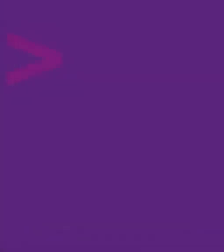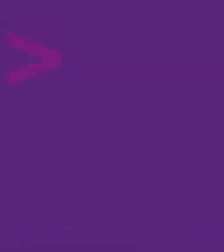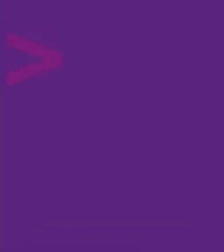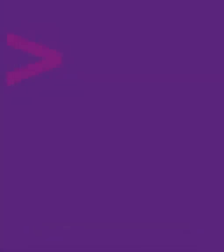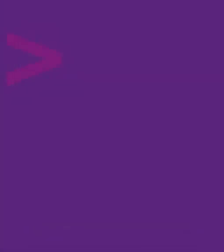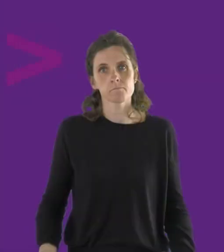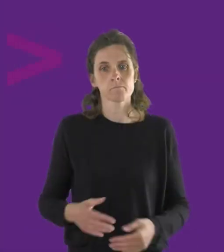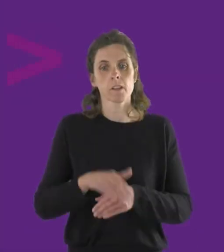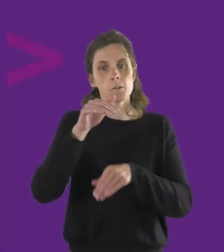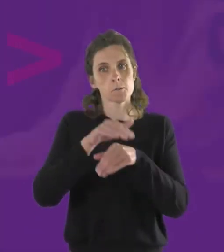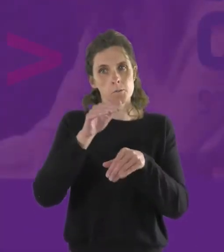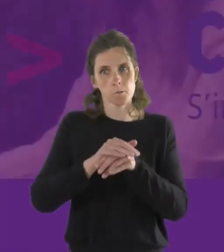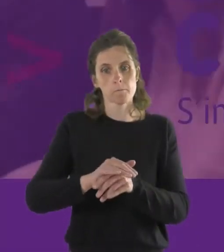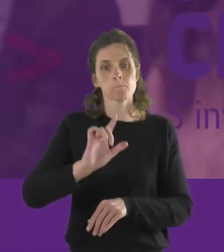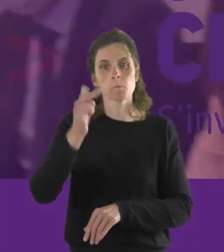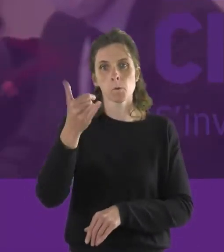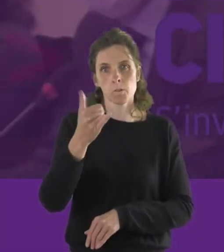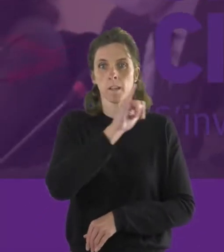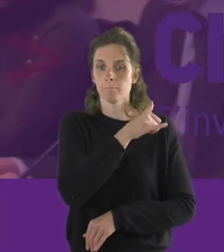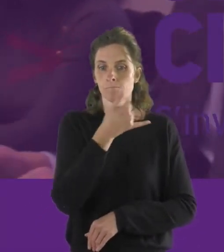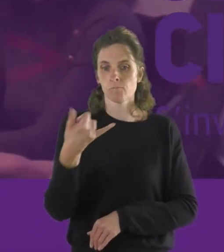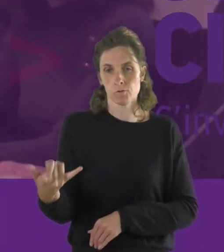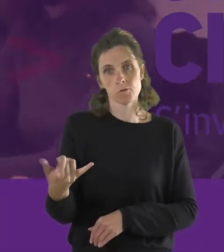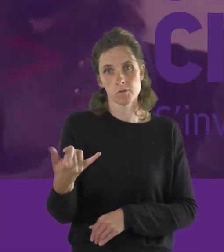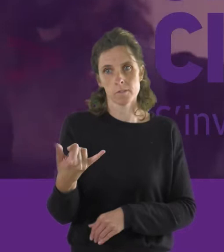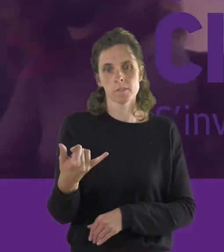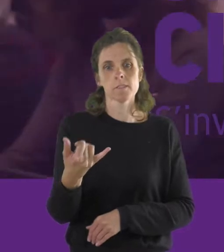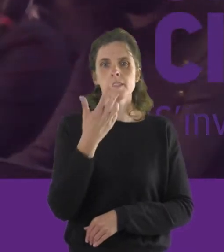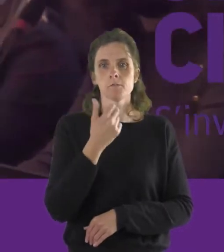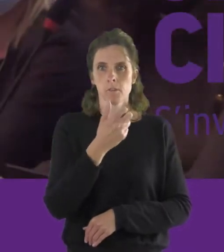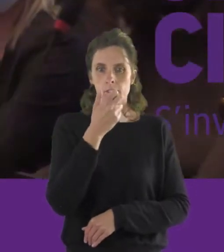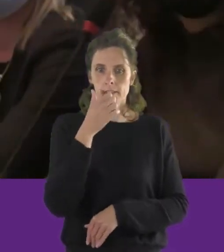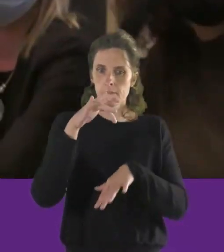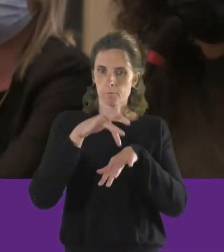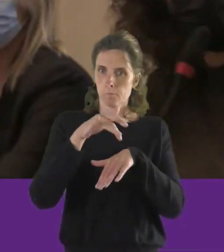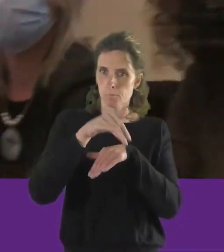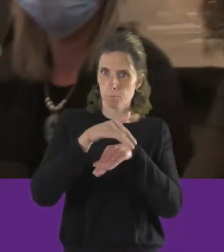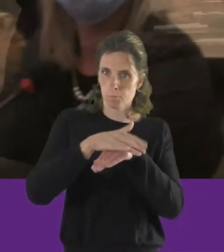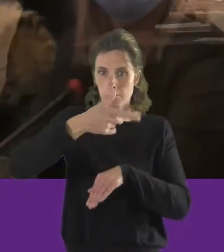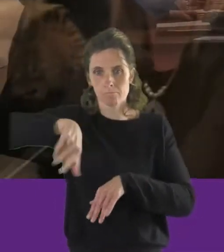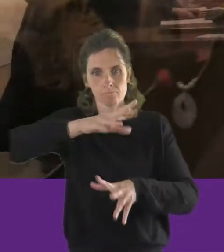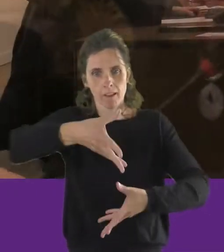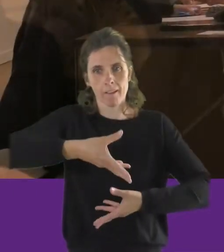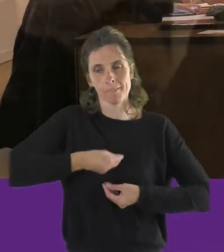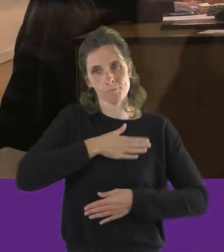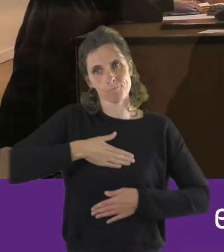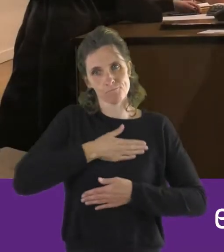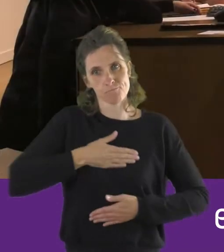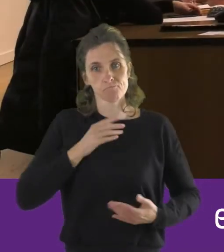C'est un immense plaisir de vous accueillir à notre seconde édition des Jeudis Citoyenneté, leur vocation